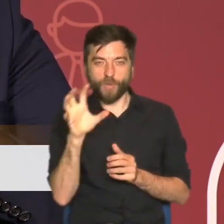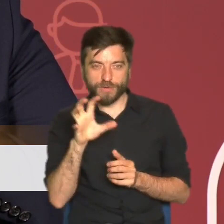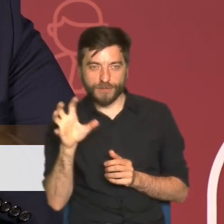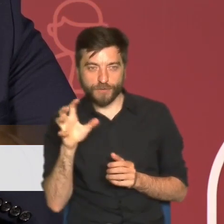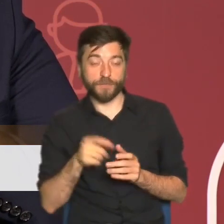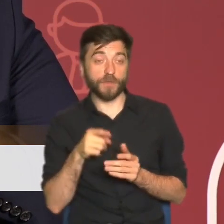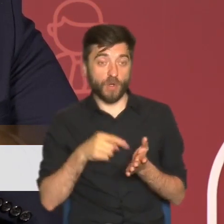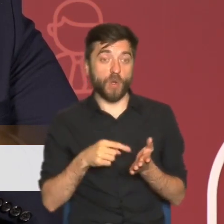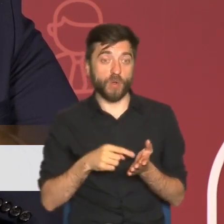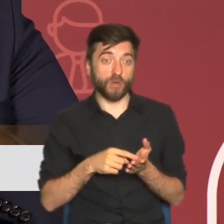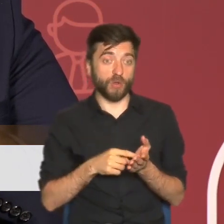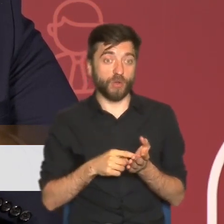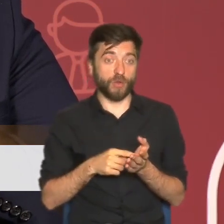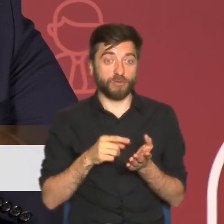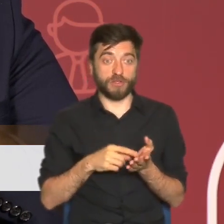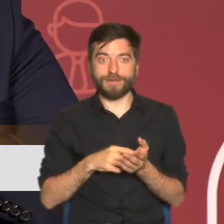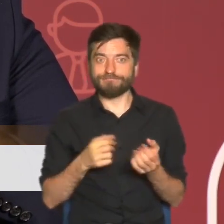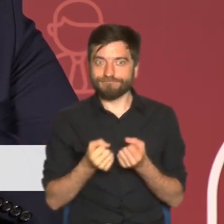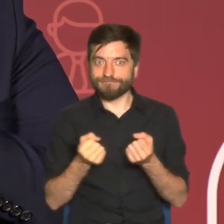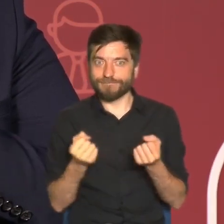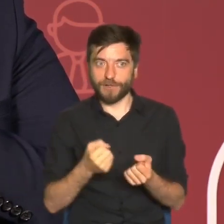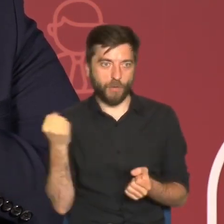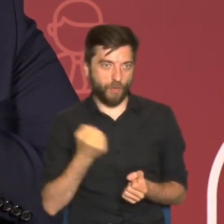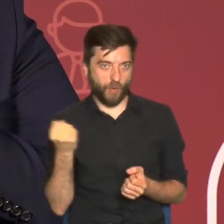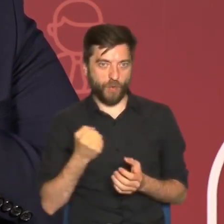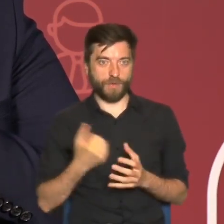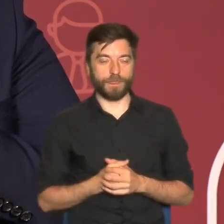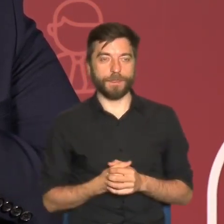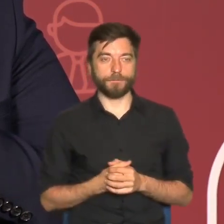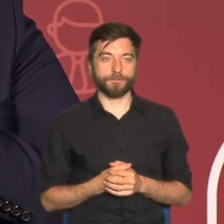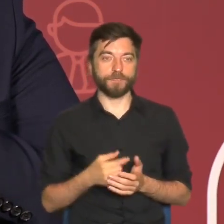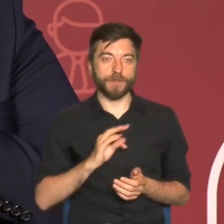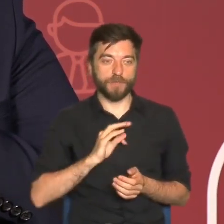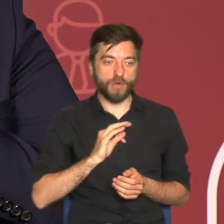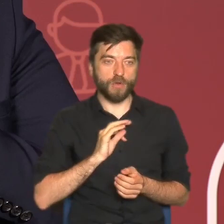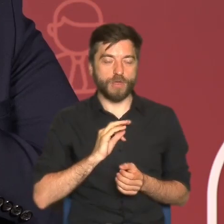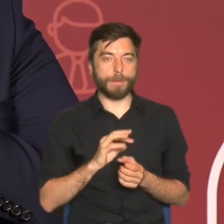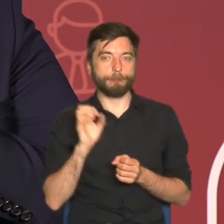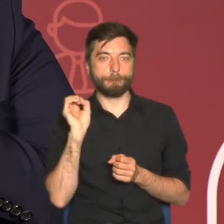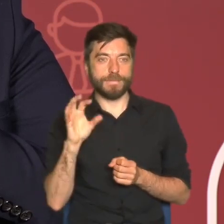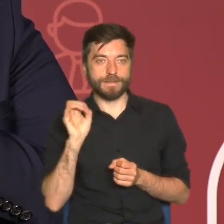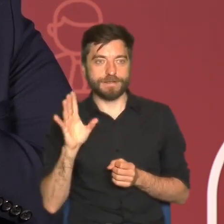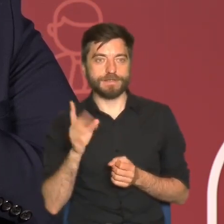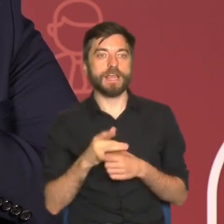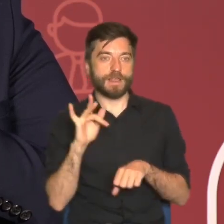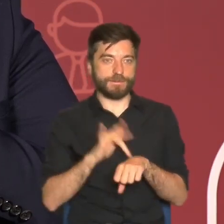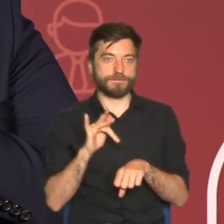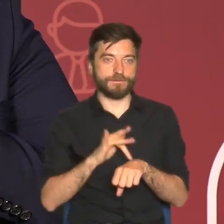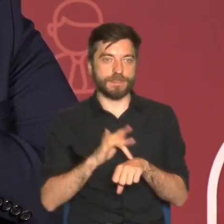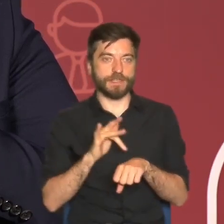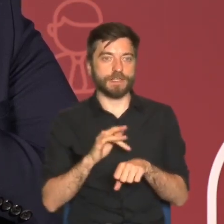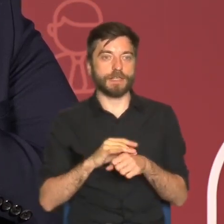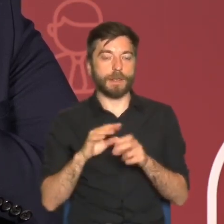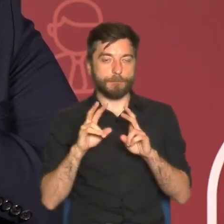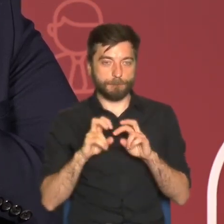szczególnej dynamiki. Swoją prezentację i wyniki badań,